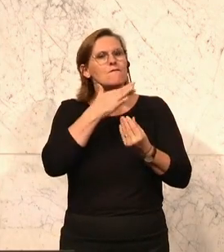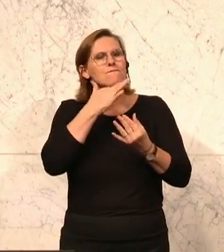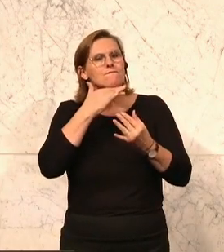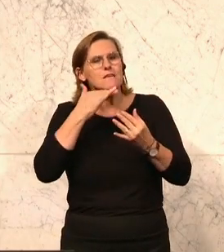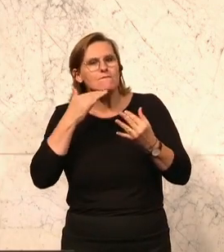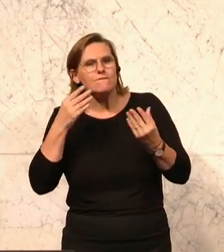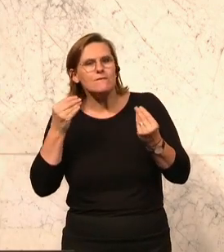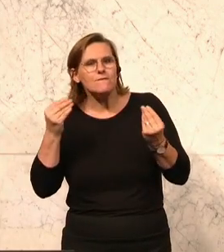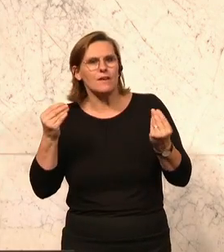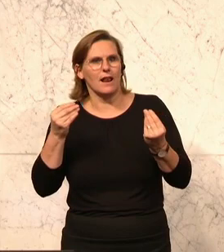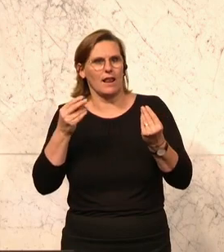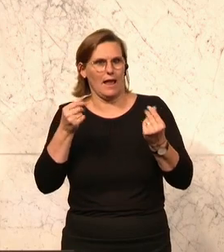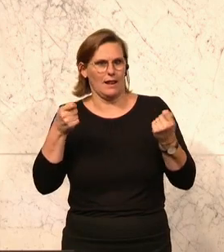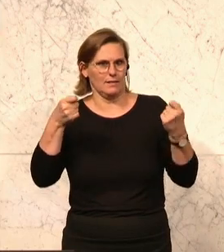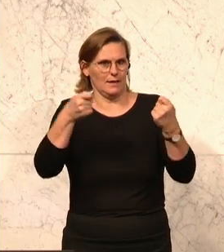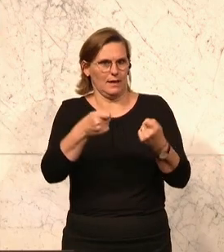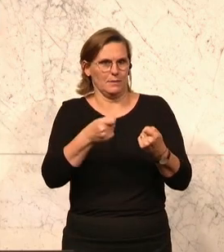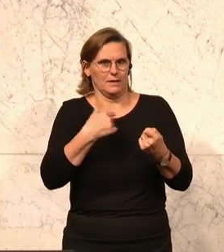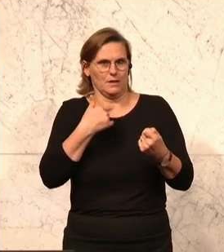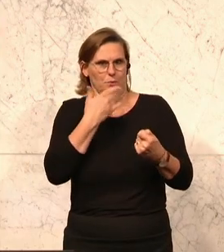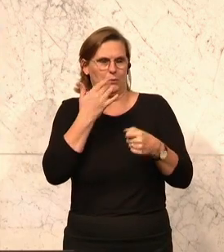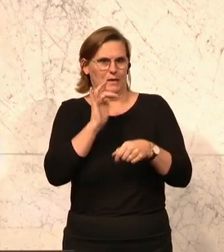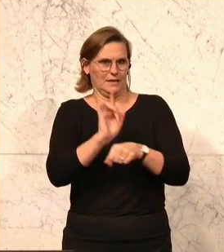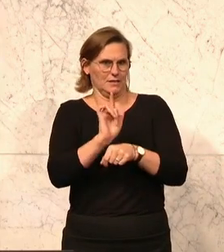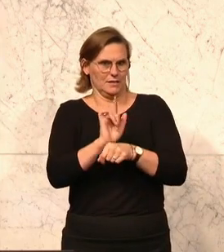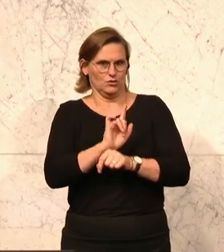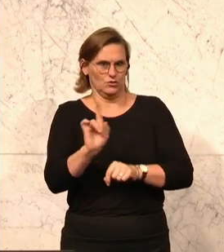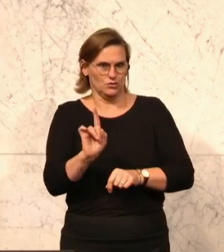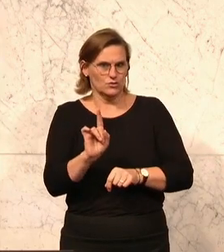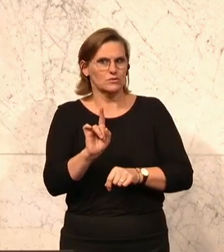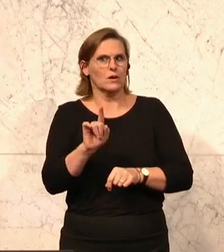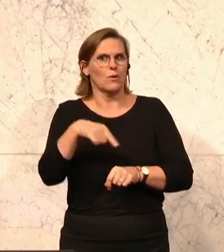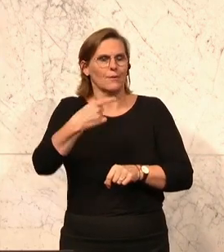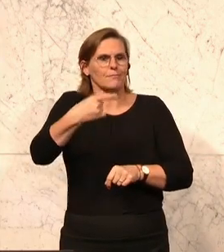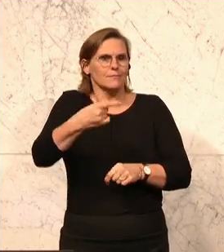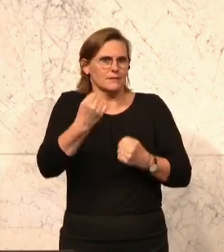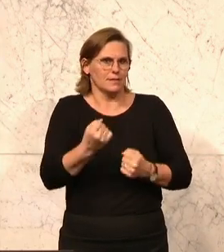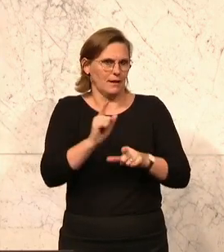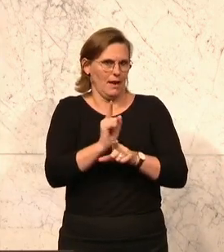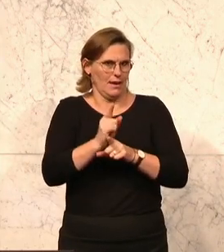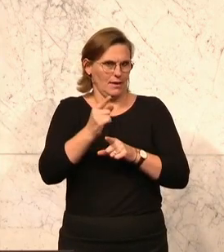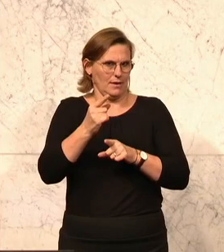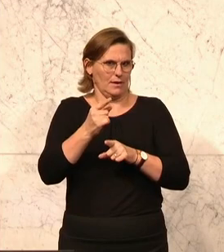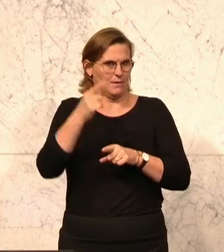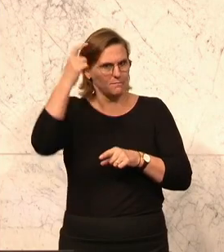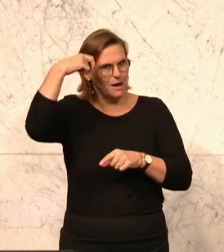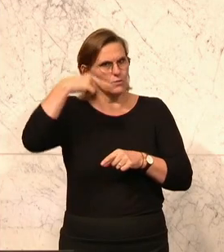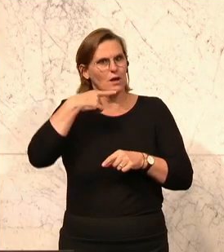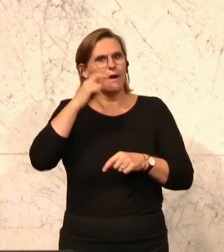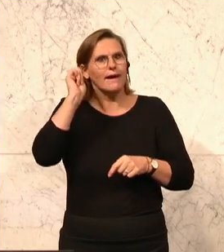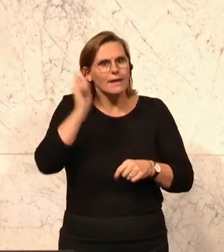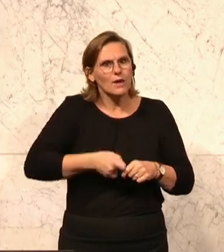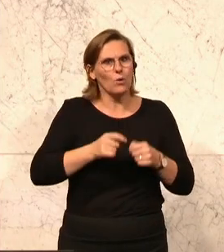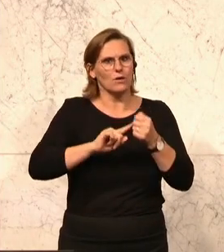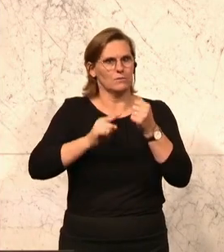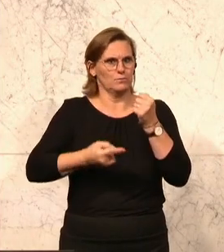wir kritisieren, die ist und das wird man jetzt dann eh auch in den nächsten Redebeiträgen hören. Wir werden ja von Rekordbudgets sprechen